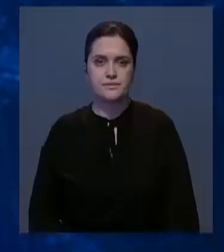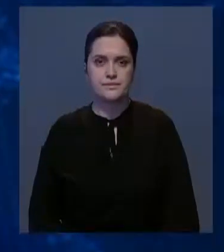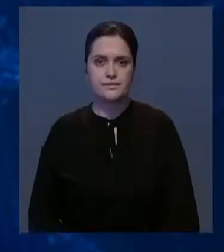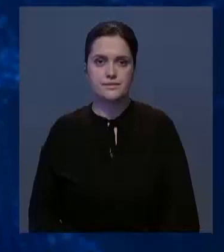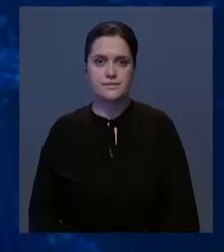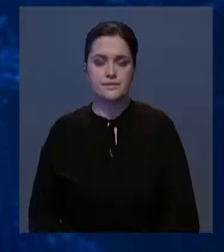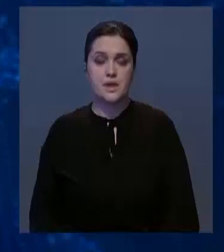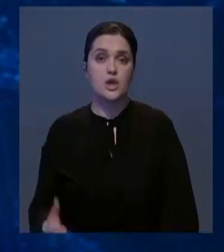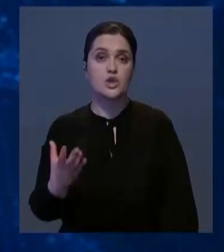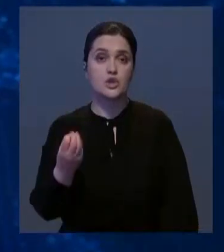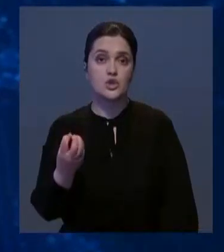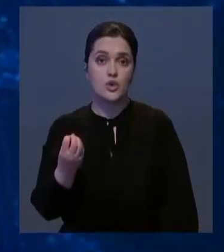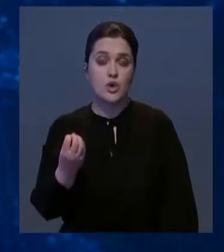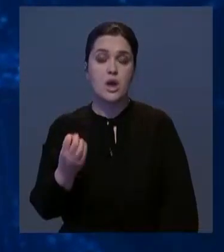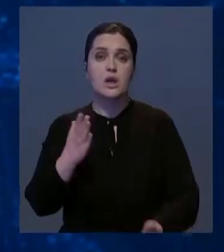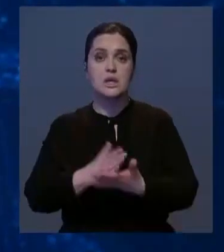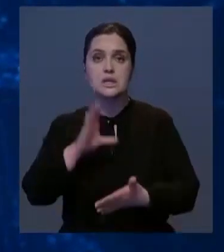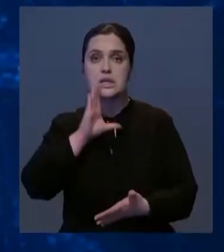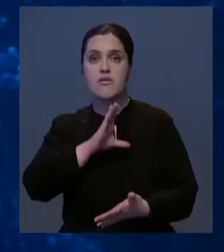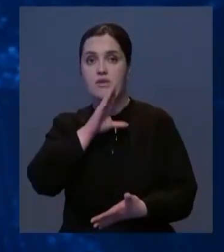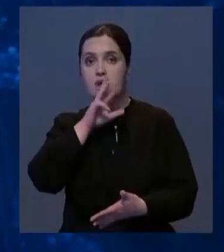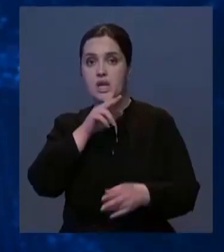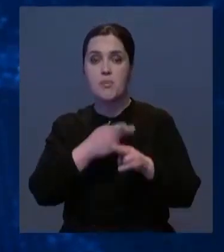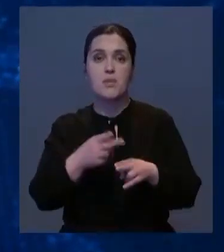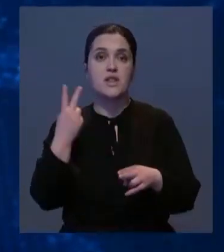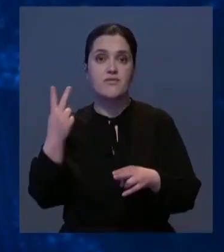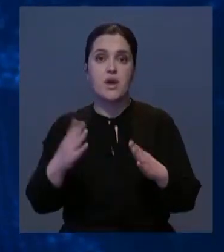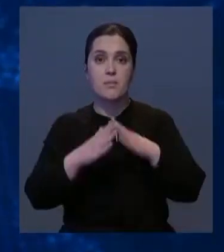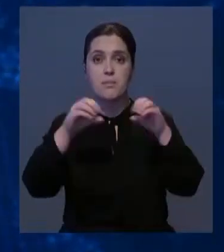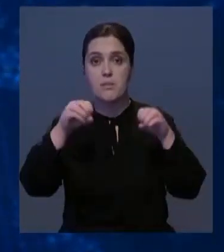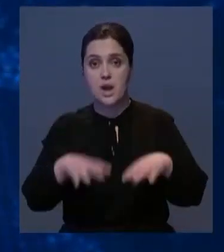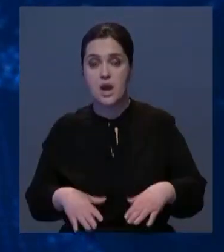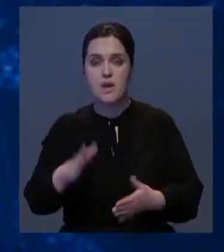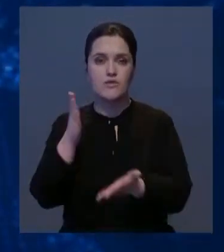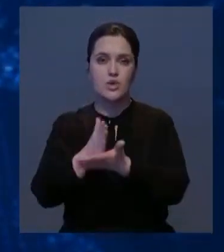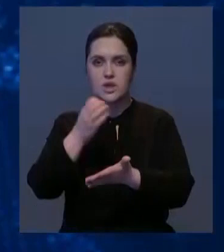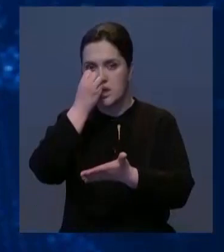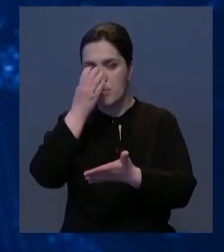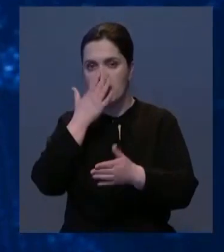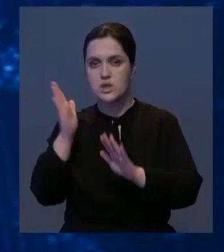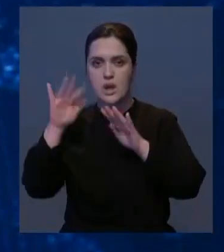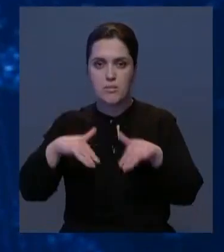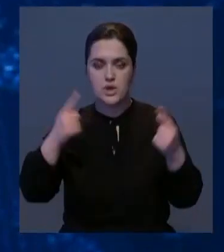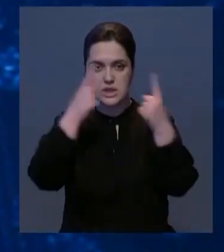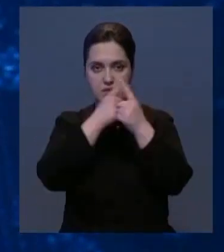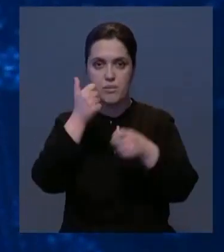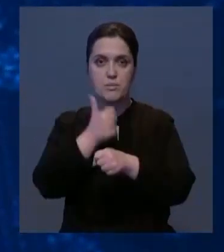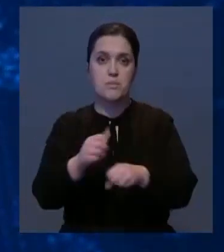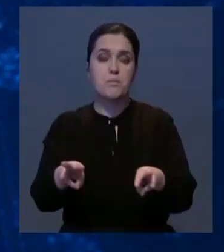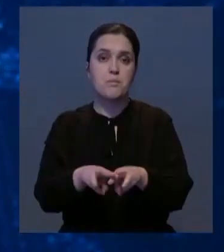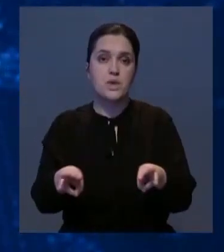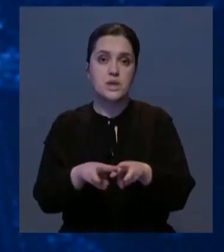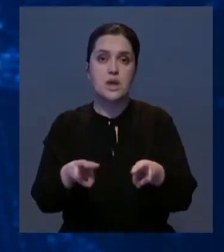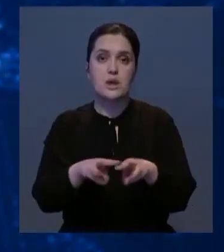И еще о событиях в мире. Северная Корея запустила две баллистические ракеты в сторону Японского моря. Об этом заявил премьер